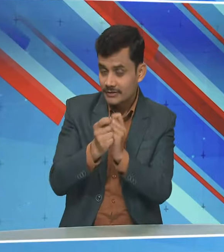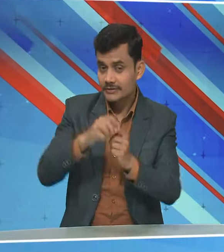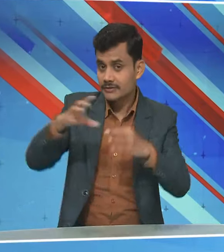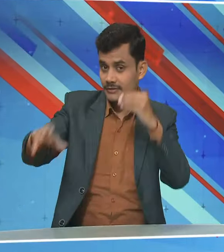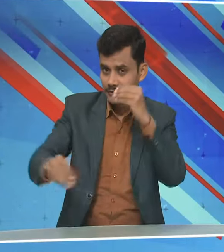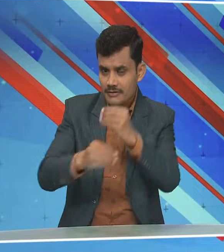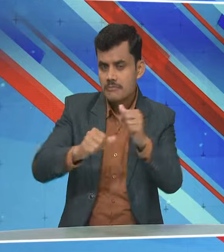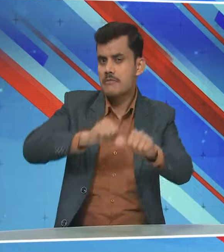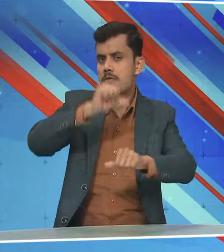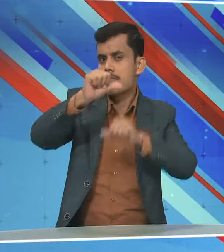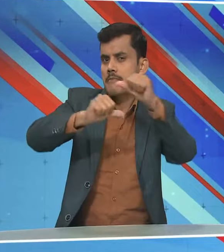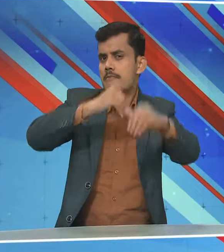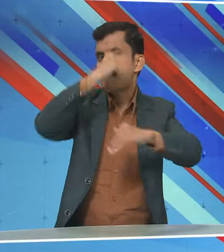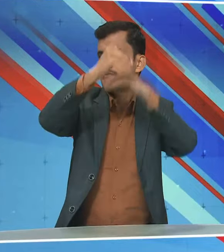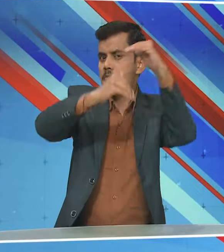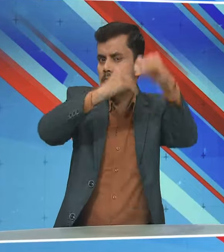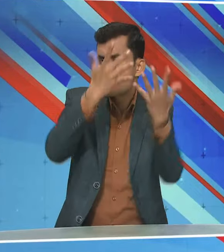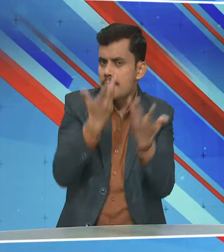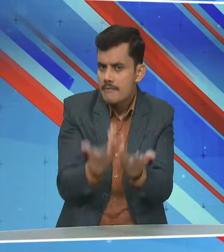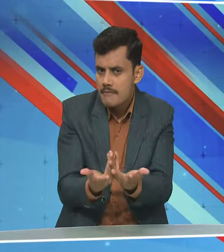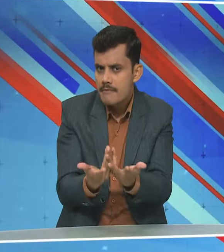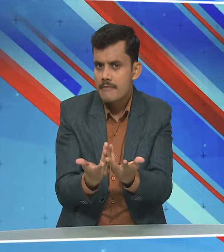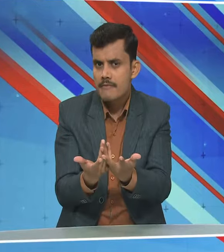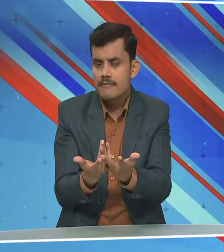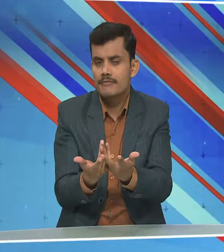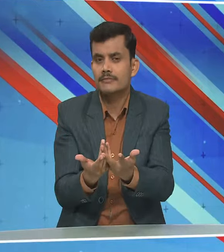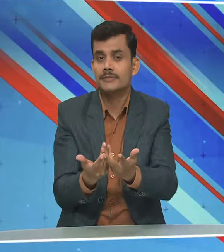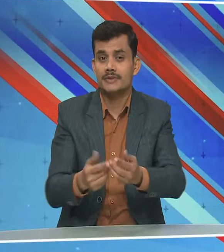करते हैं